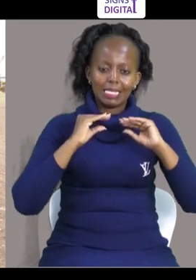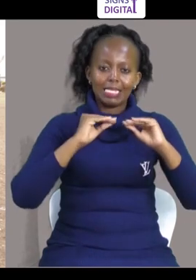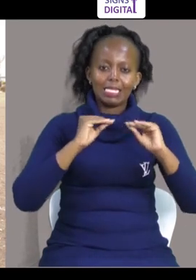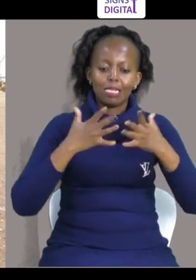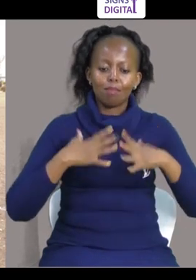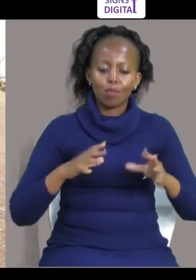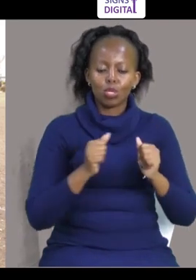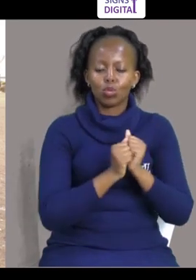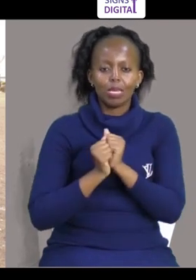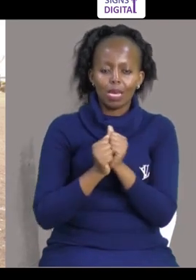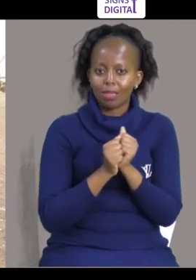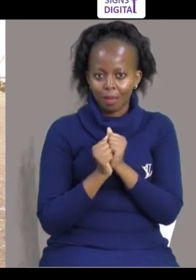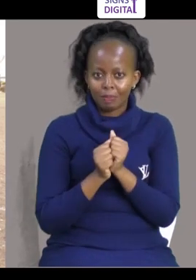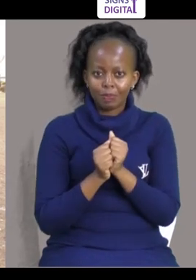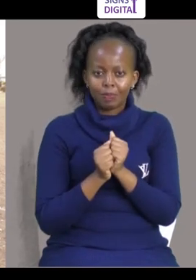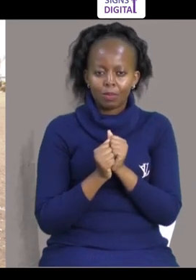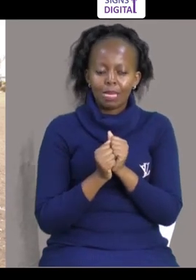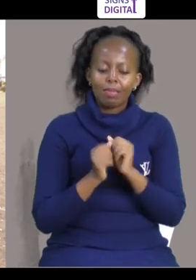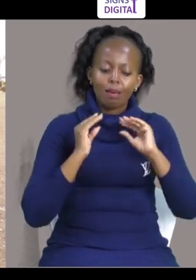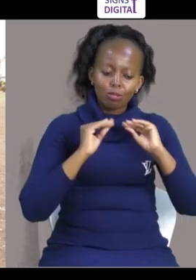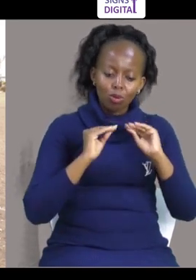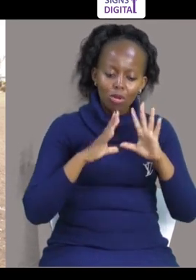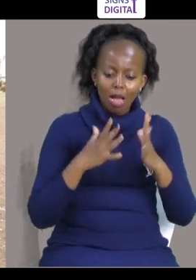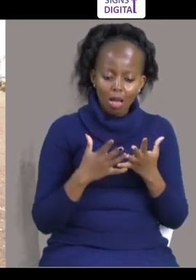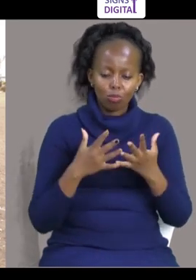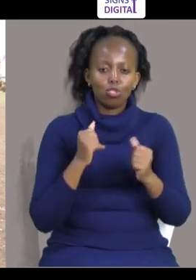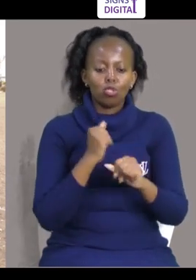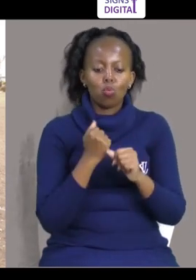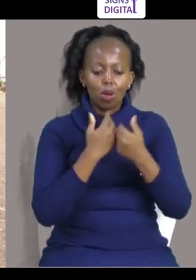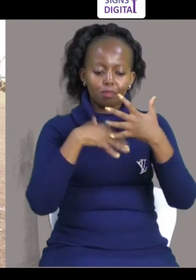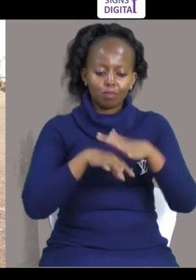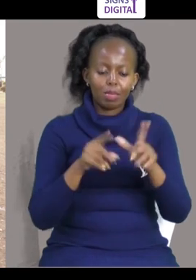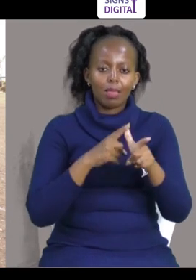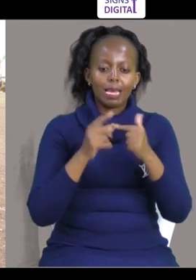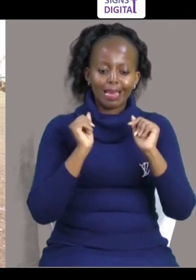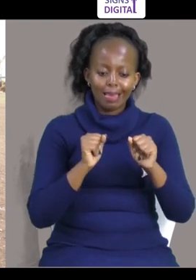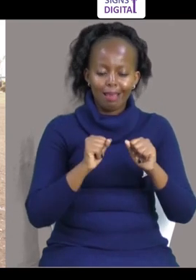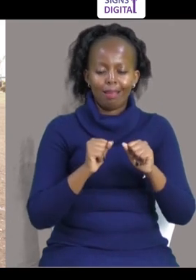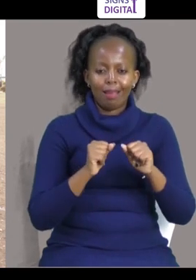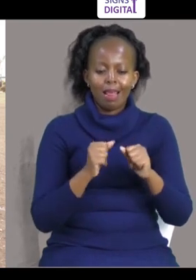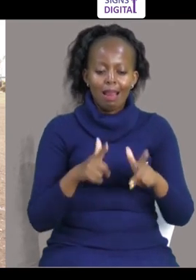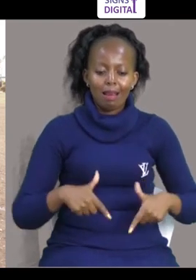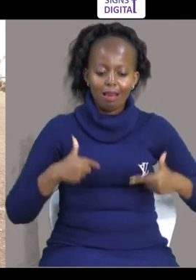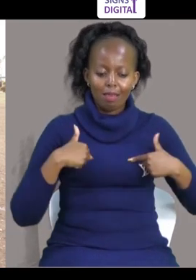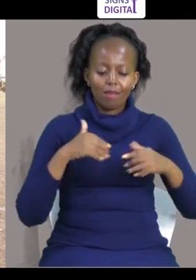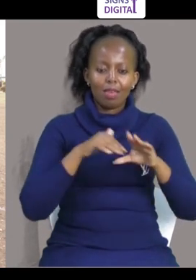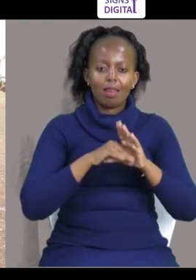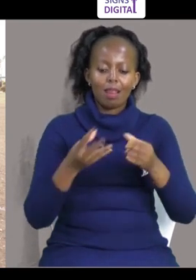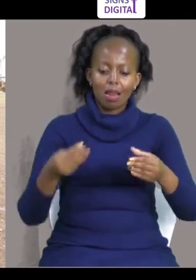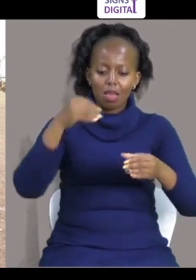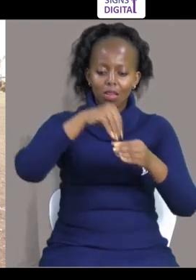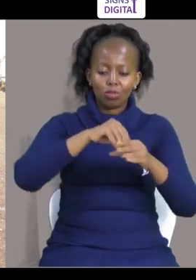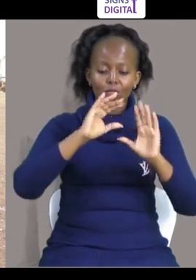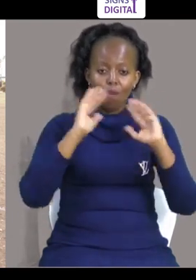Walimu wafudishe watu pamoja wafudishe kupanya hivyo Diyo tupate dunia